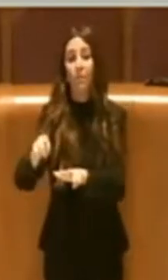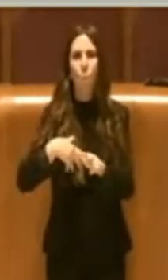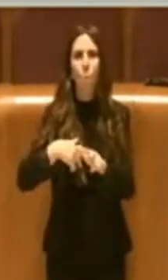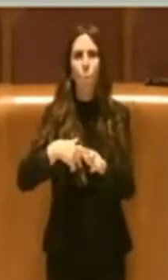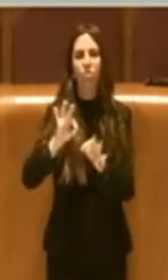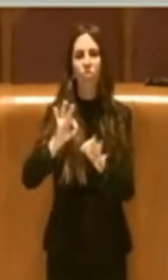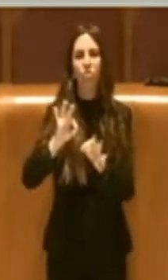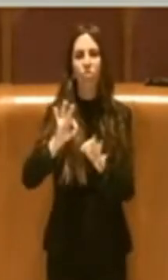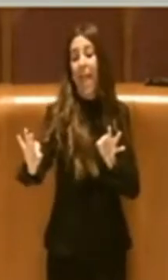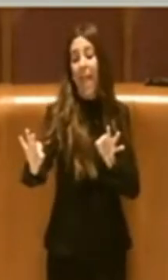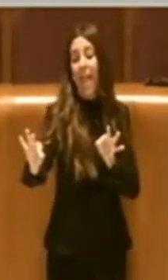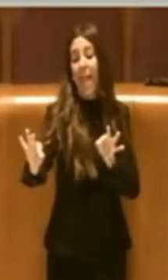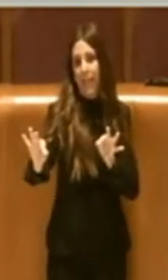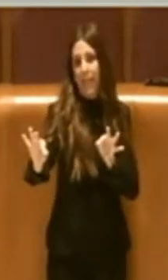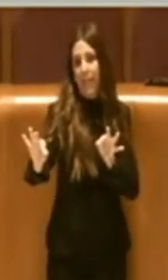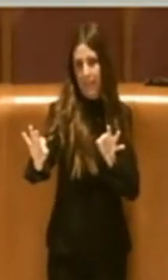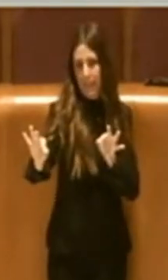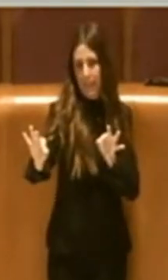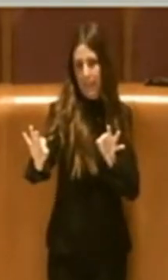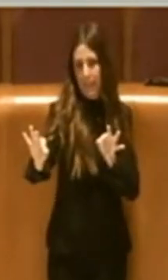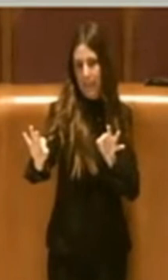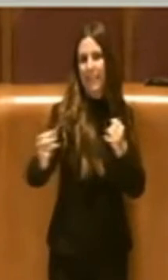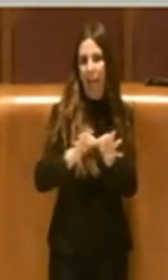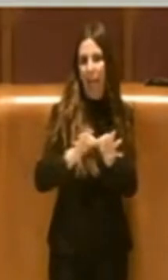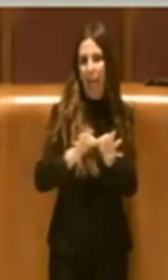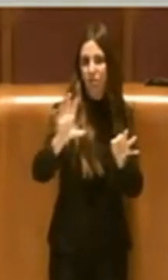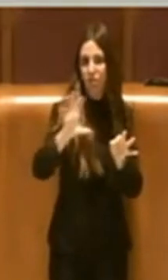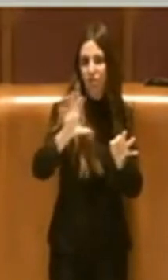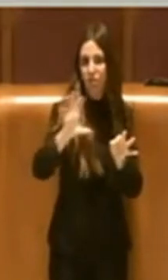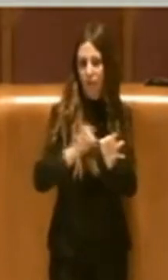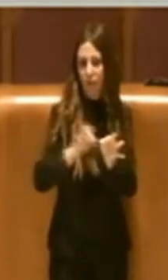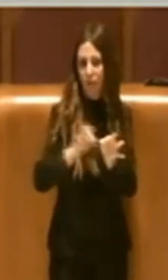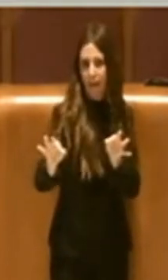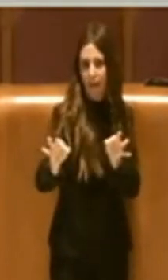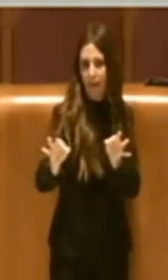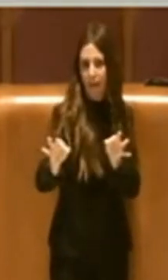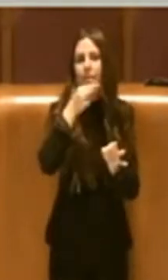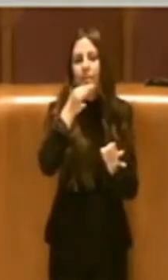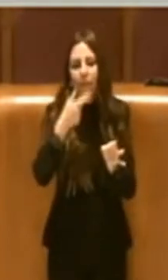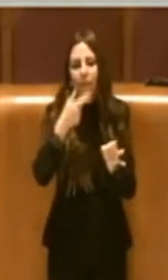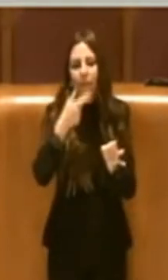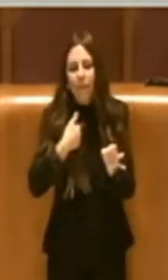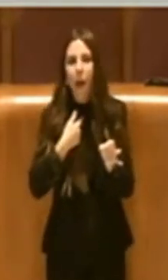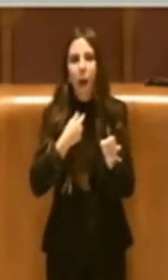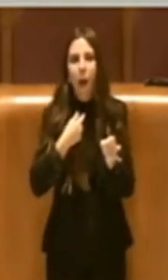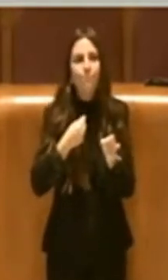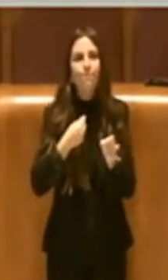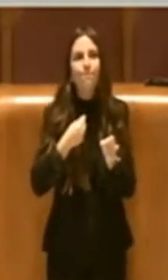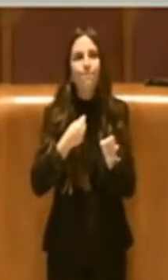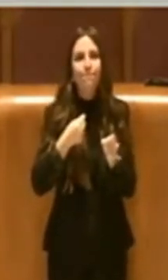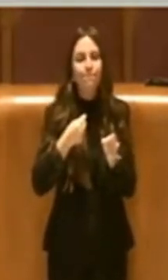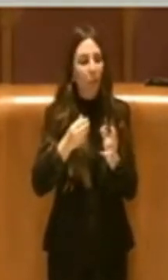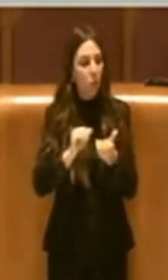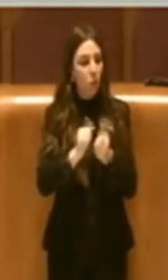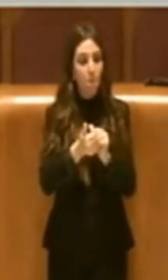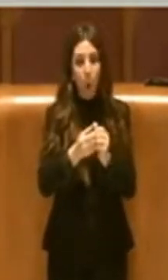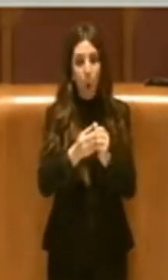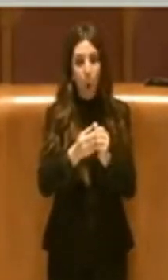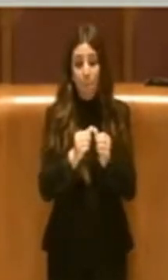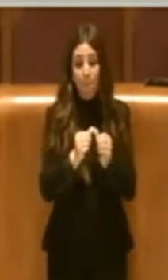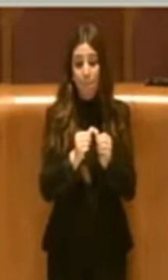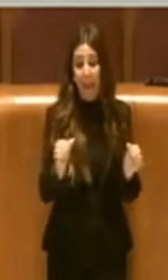metri dell'impianto. E quindi anche da questo punto di vista l'offerta sportiva di base non solo